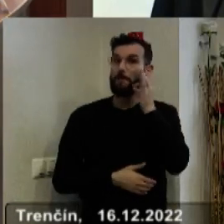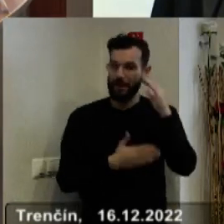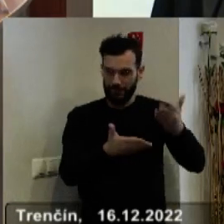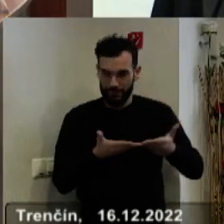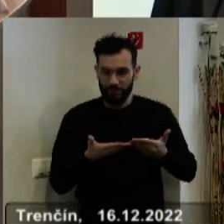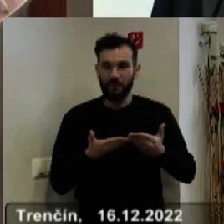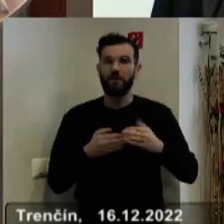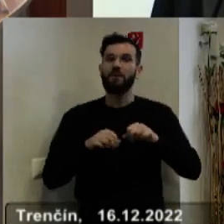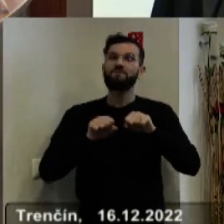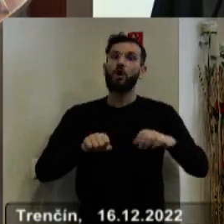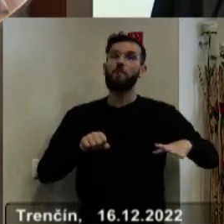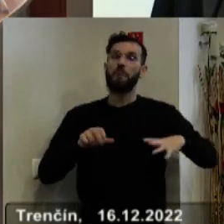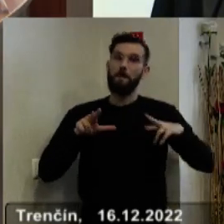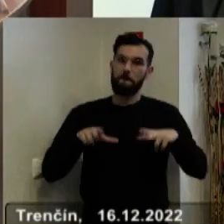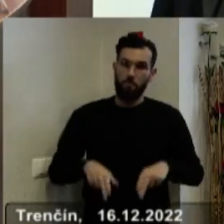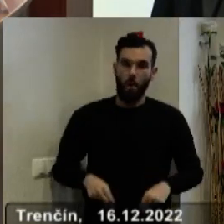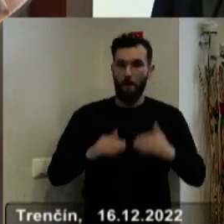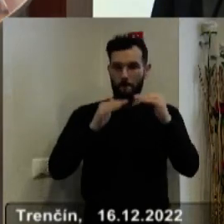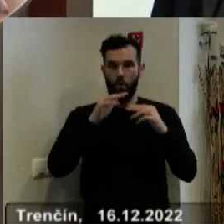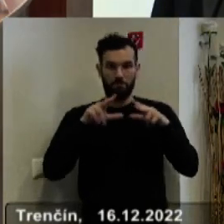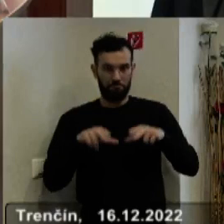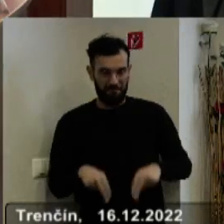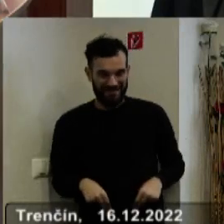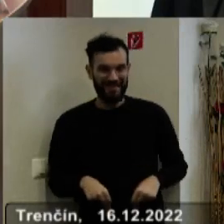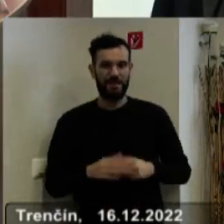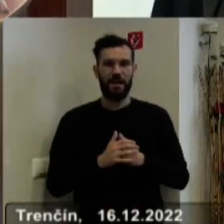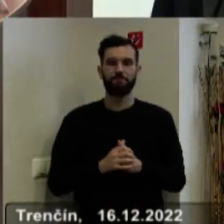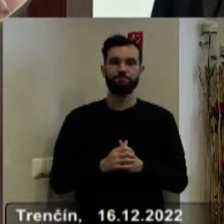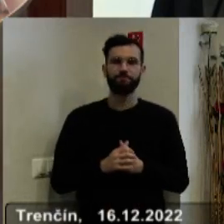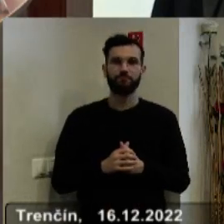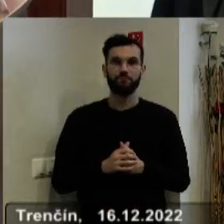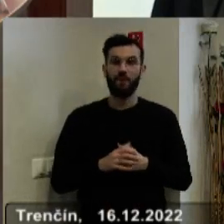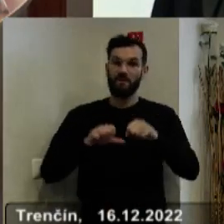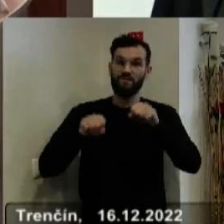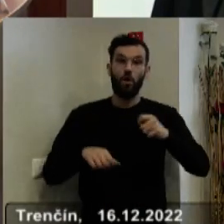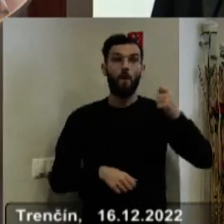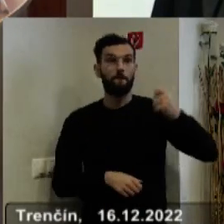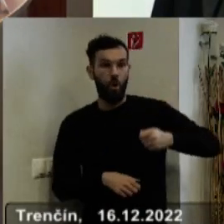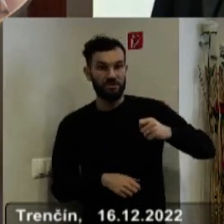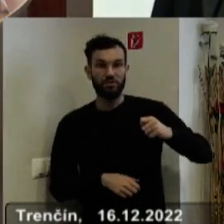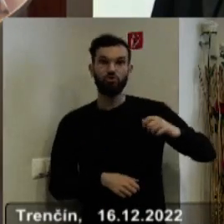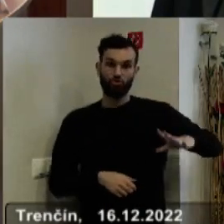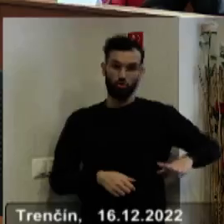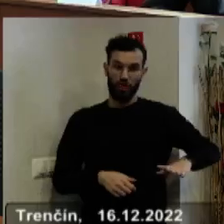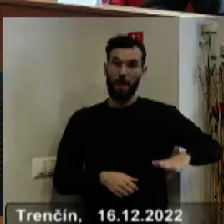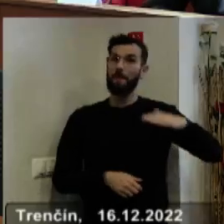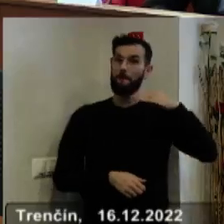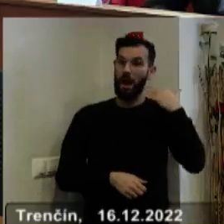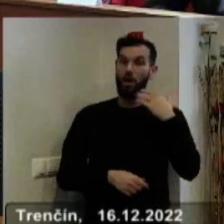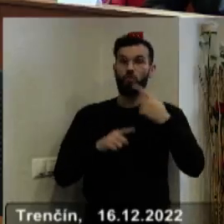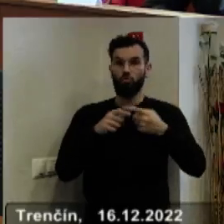za slovo. Vážený pán predseda, pani podpredsednička, páni podpredsedovia, vážené poslankyne, vážení poslanci,